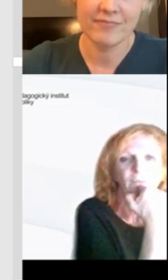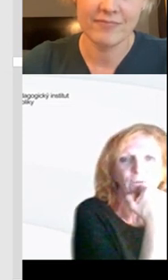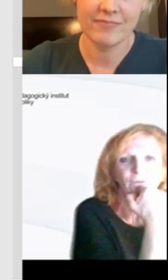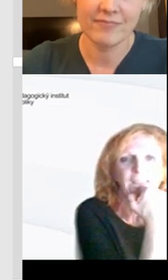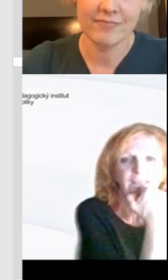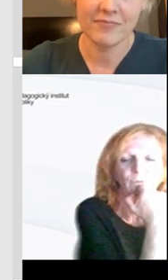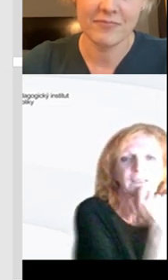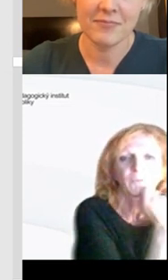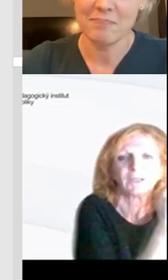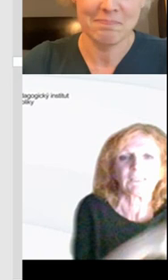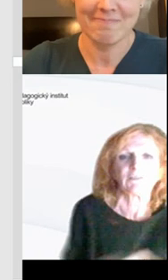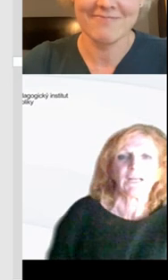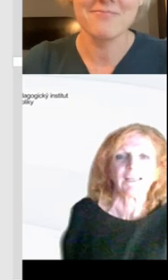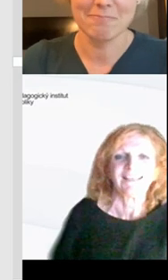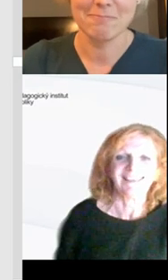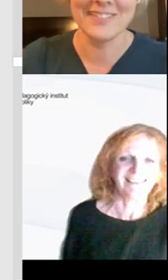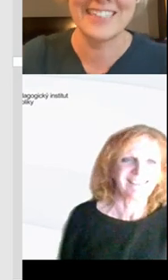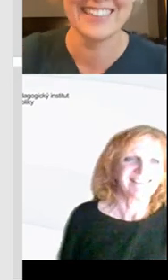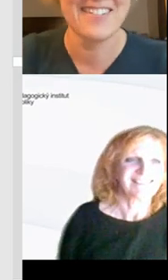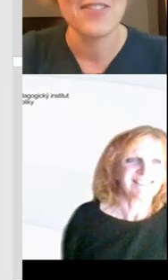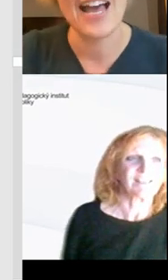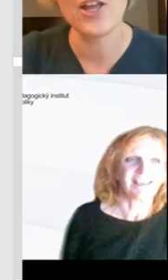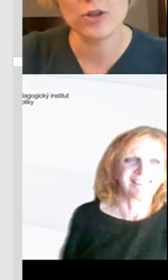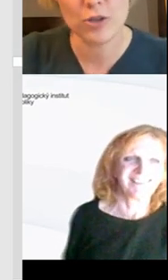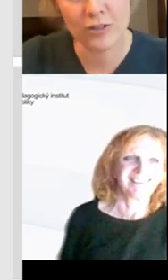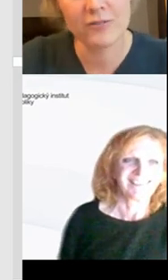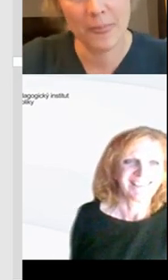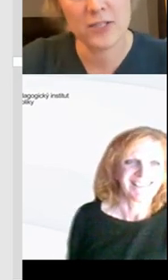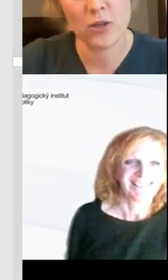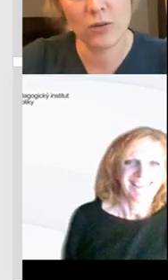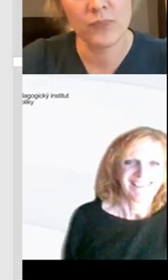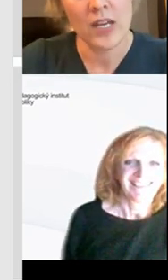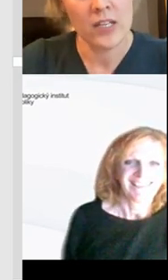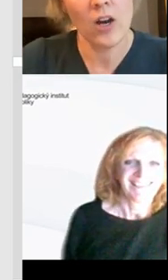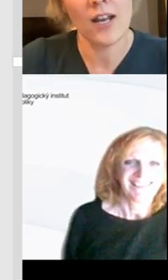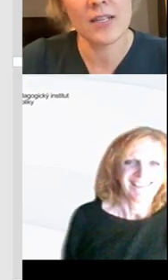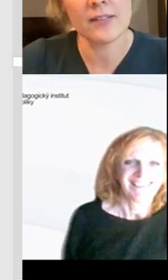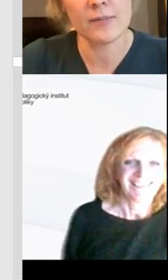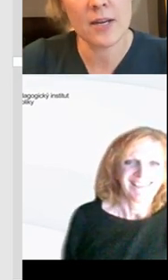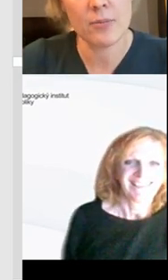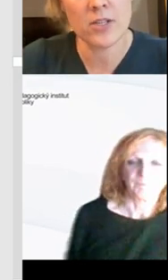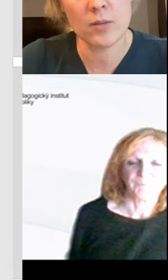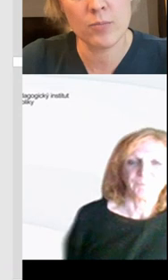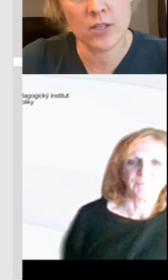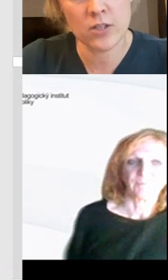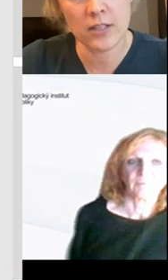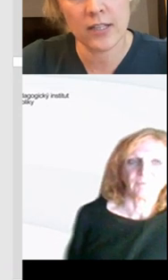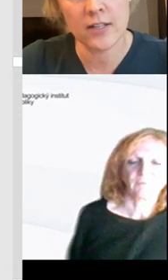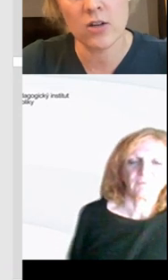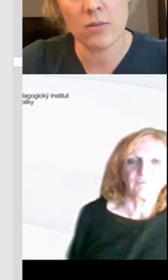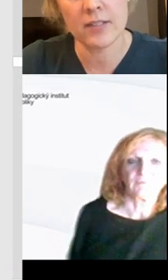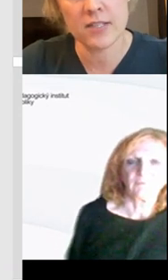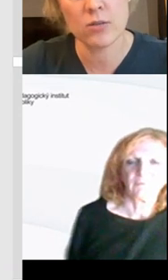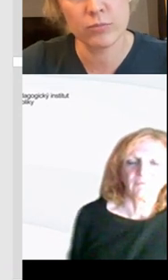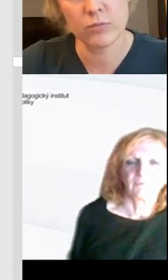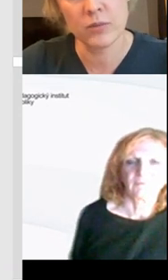nebudu to říkat Milo, že více, to bych nemohla říct, že ne, ne, stejně. Ale jo, jsou. Jo, ale mně tak teďka poslední dobu přijde, že